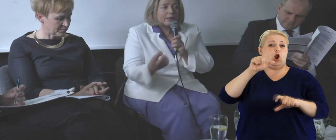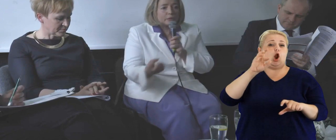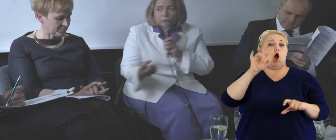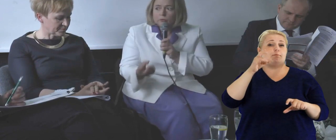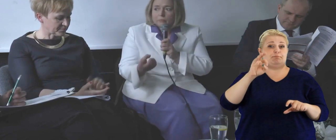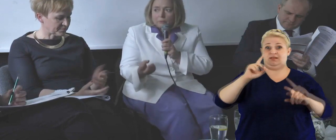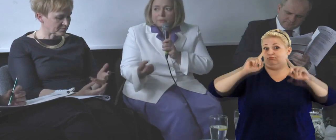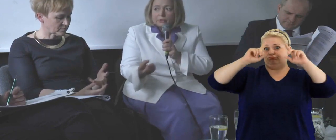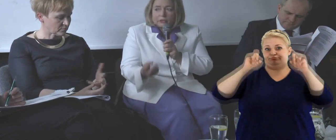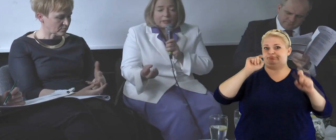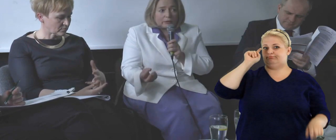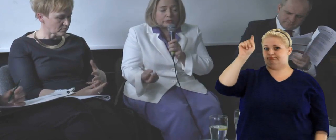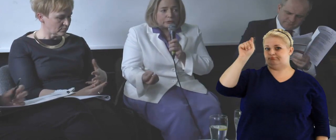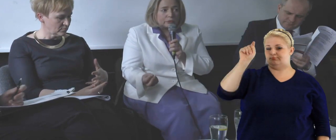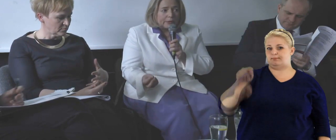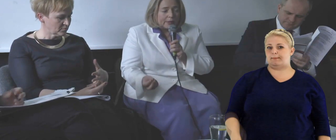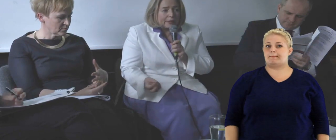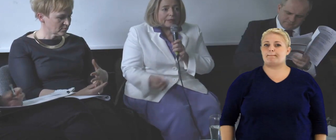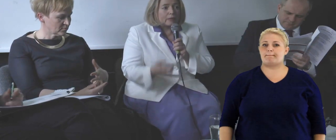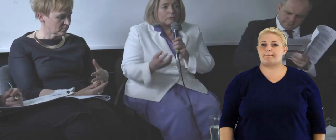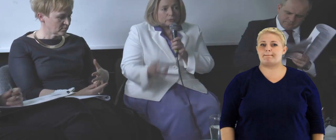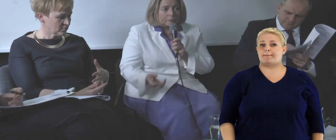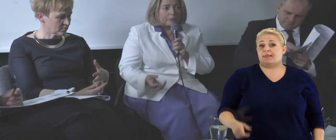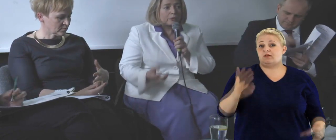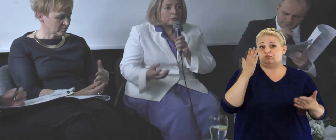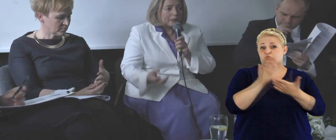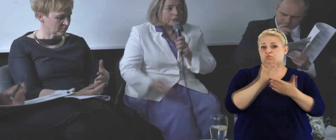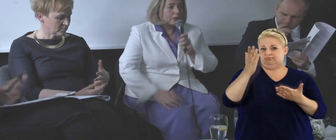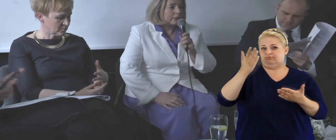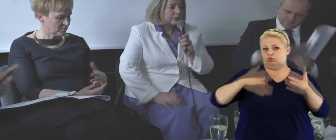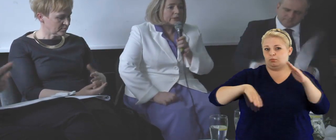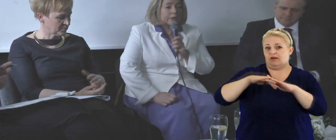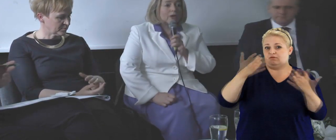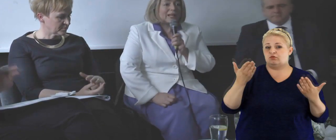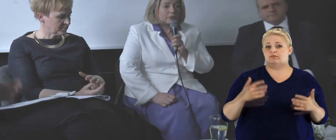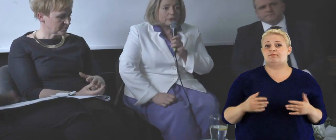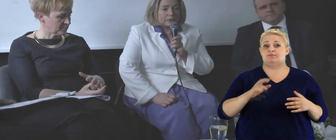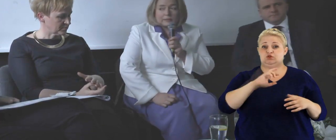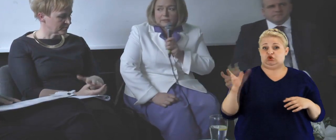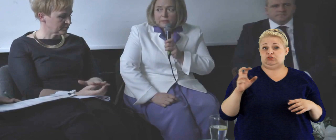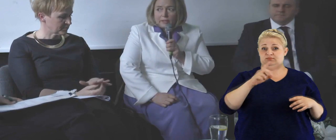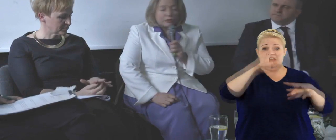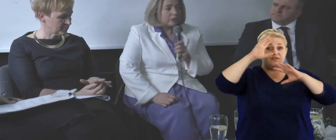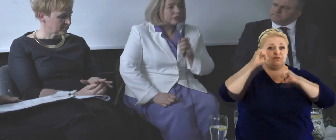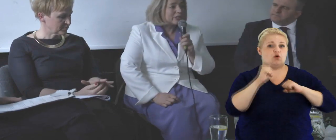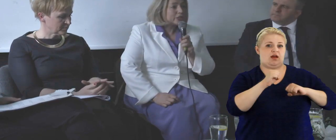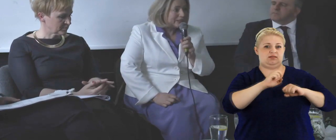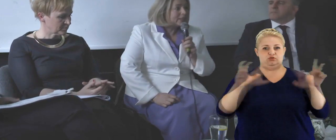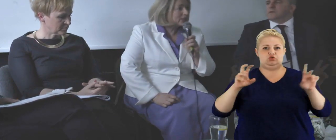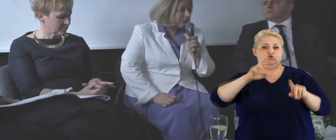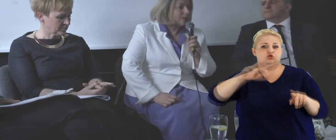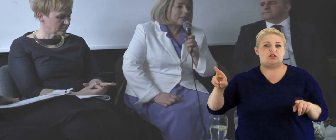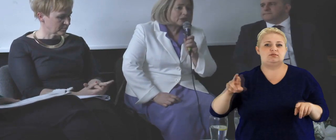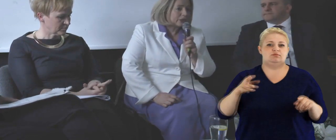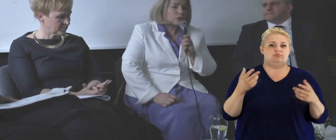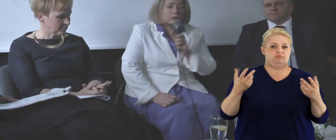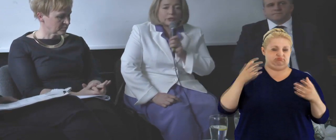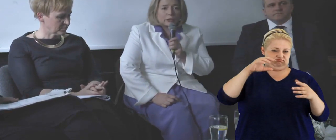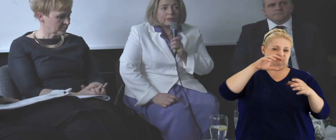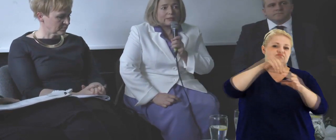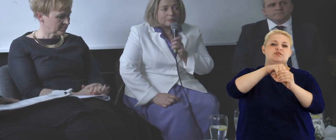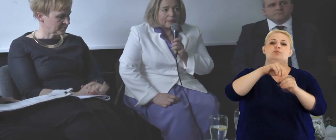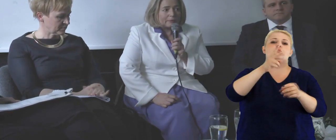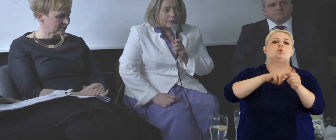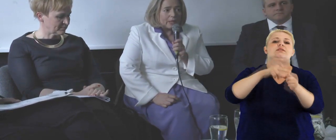właściwie w kraju, w którym lobbying się narodził, jako zupełnie uprawnione, czyli tego advocacy, czyli rzecznictwa na rzecz